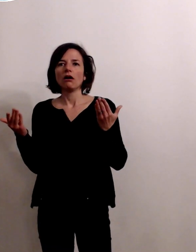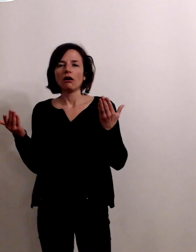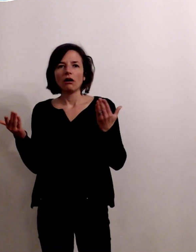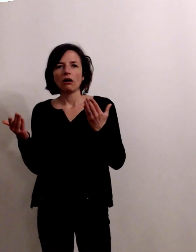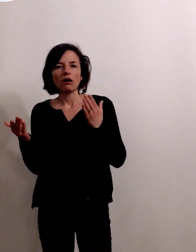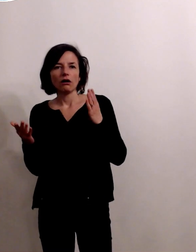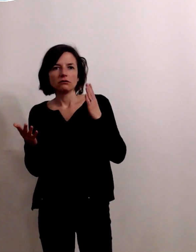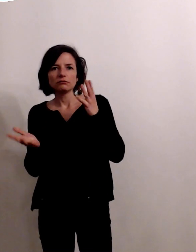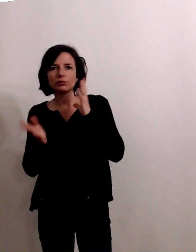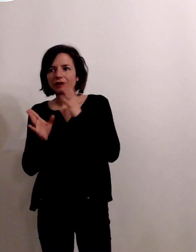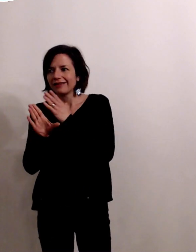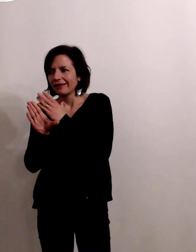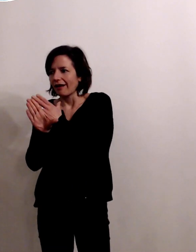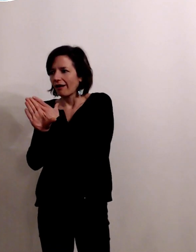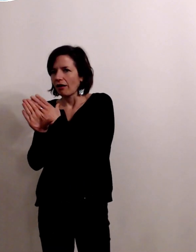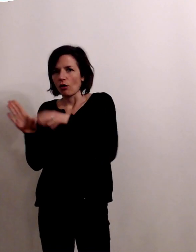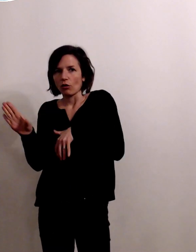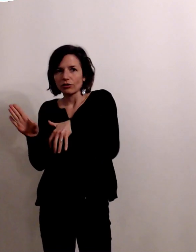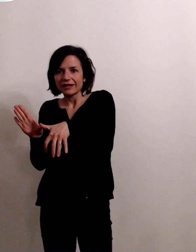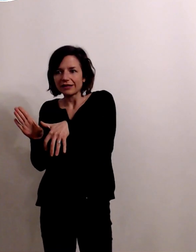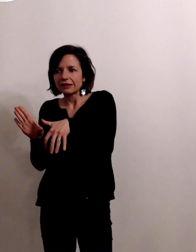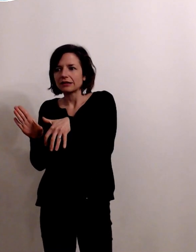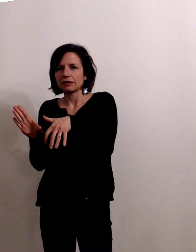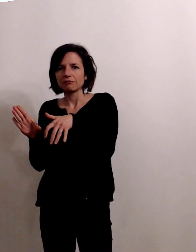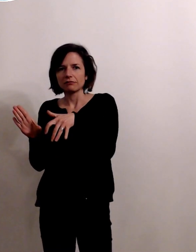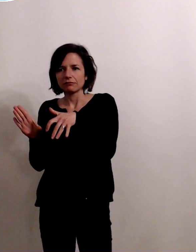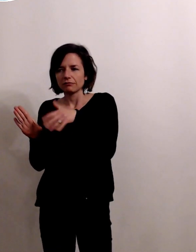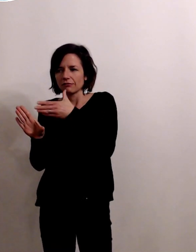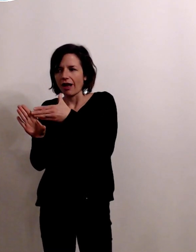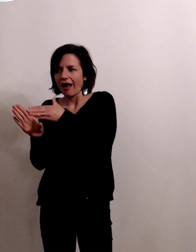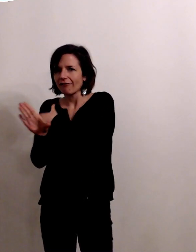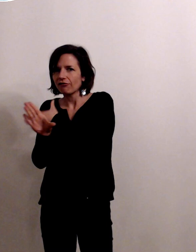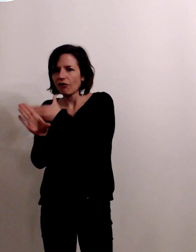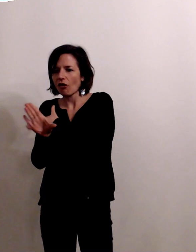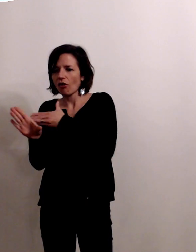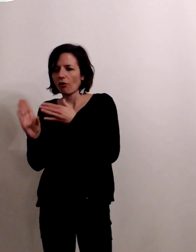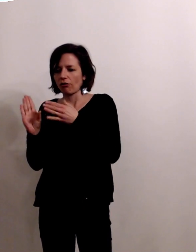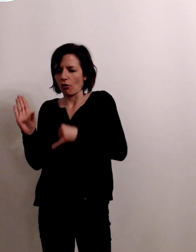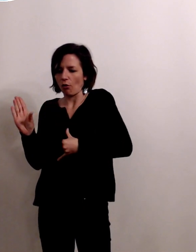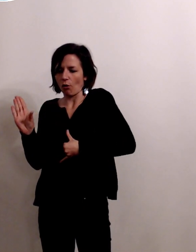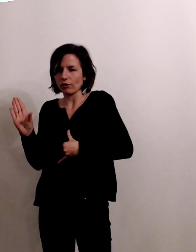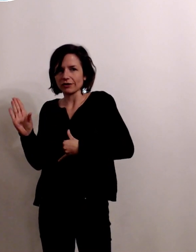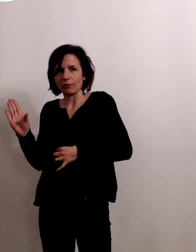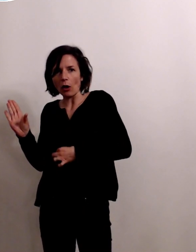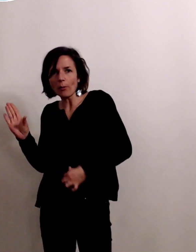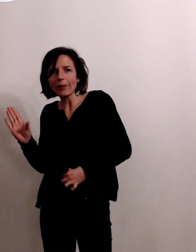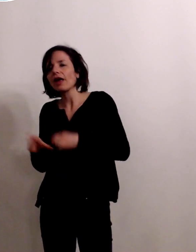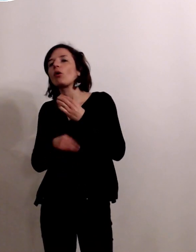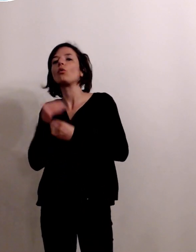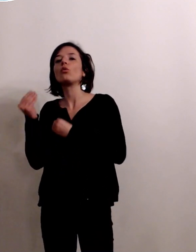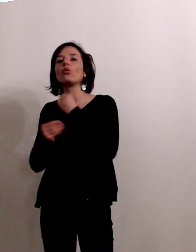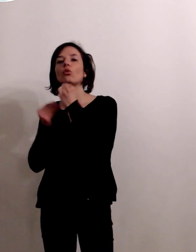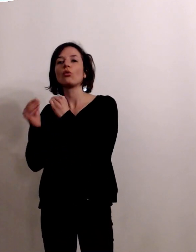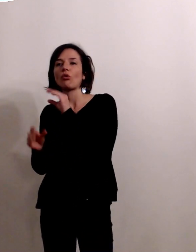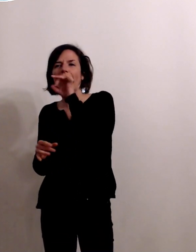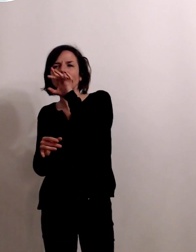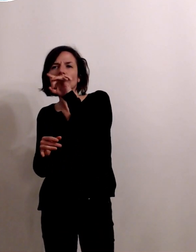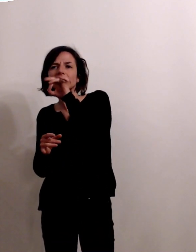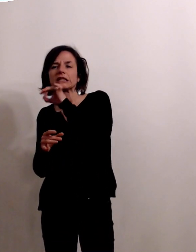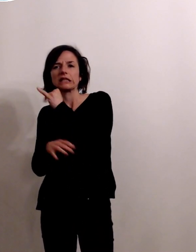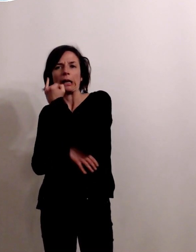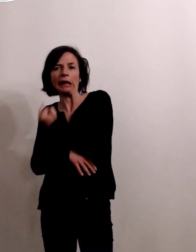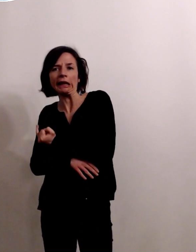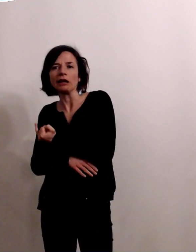antérieurement à la grossesse de l'estomac ou bien on est anorexique et donc on a mis en place un certain nombre de consultations